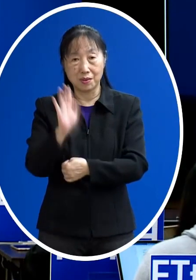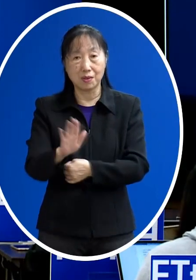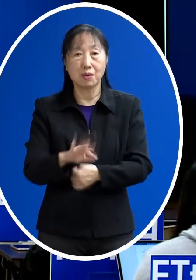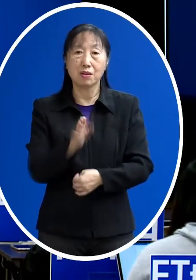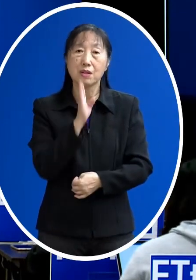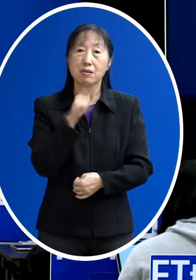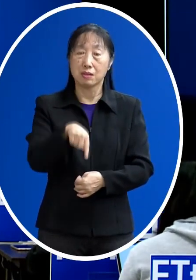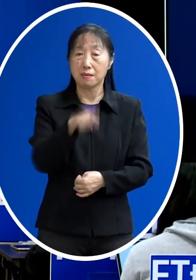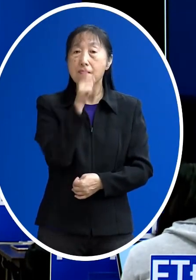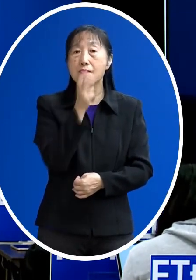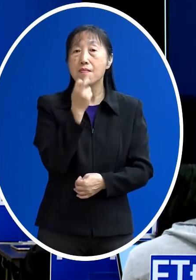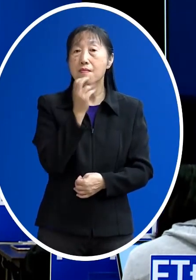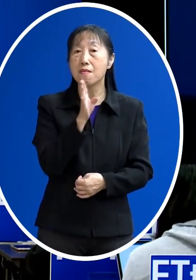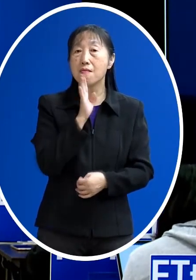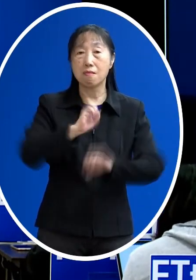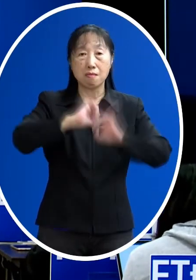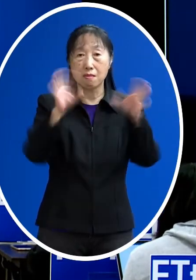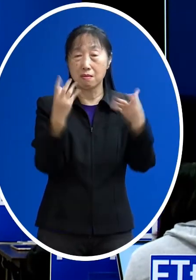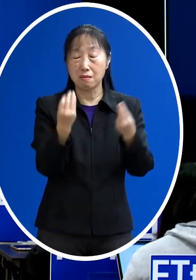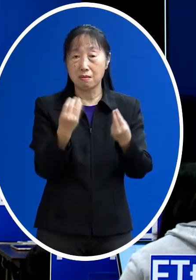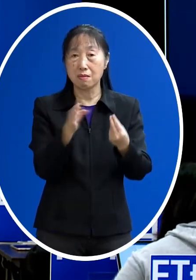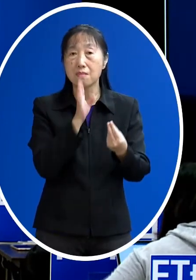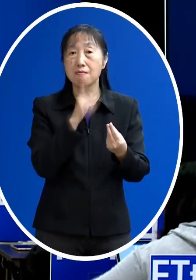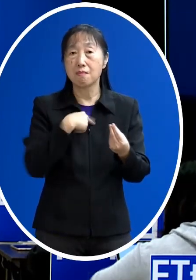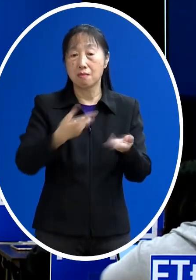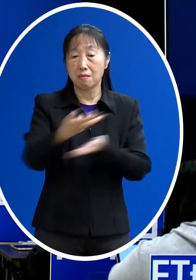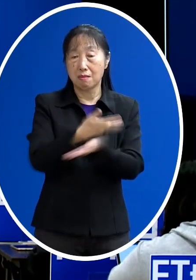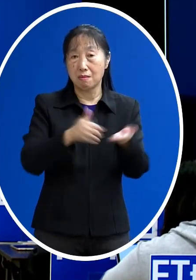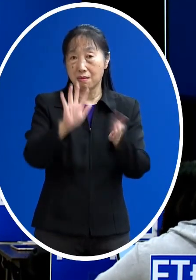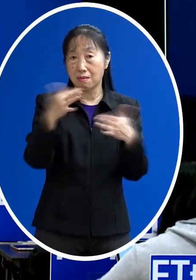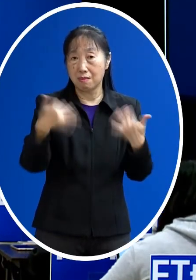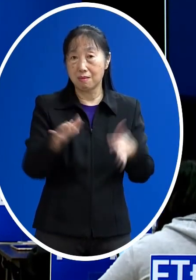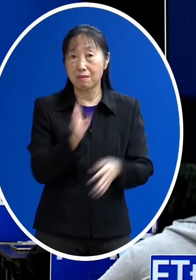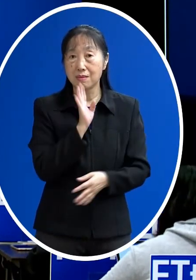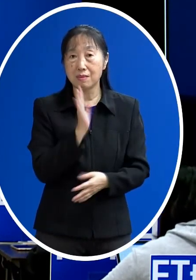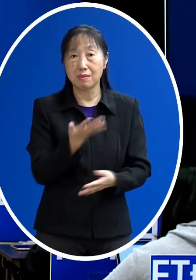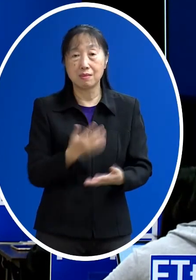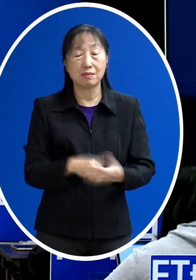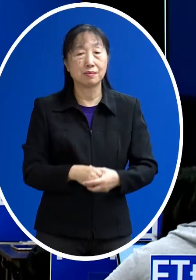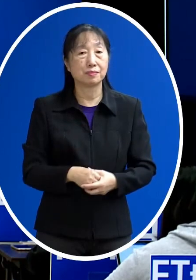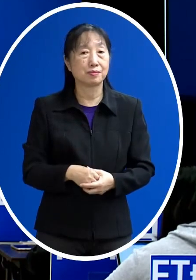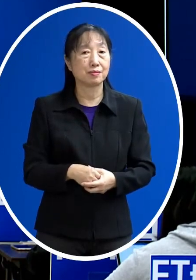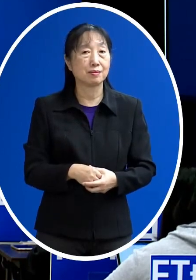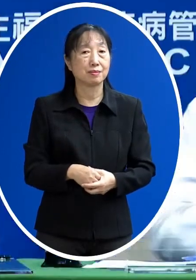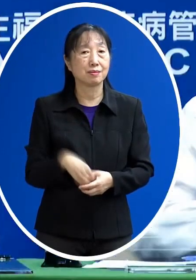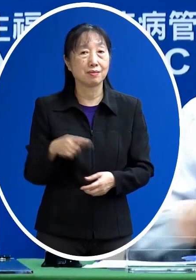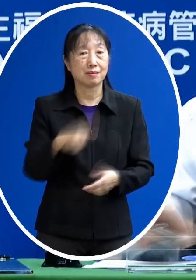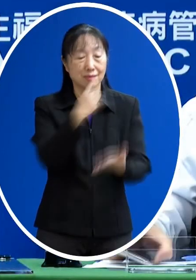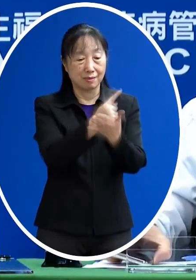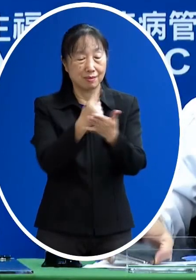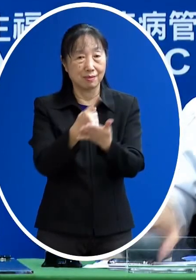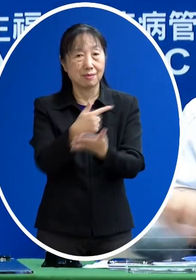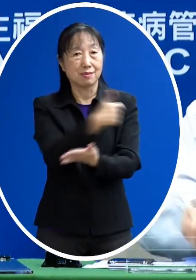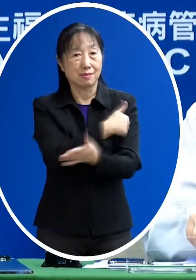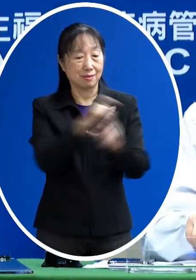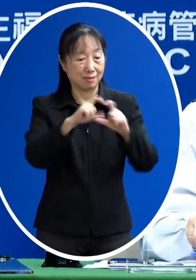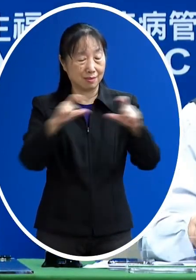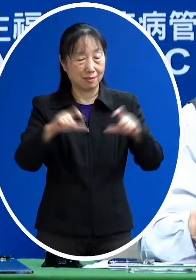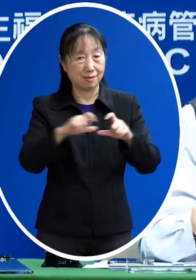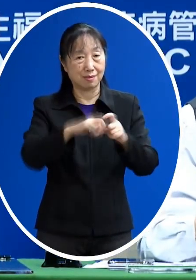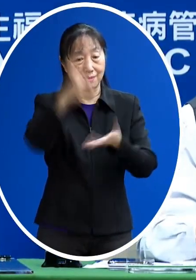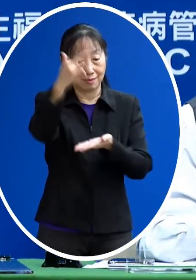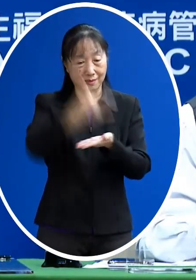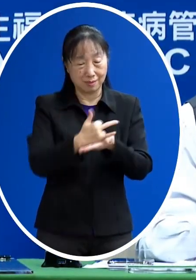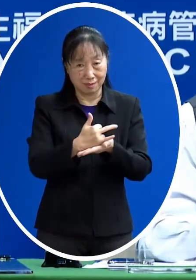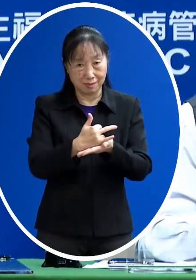這部分是不是溝通上面有一些出入呢這邊請部長想說明一下 謝謝一樣 所有的疫苗我們都是到貨